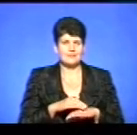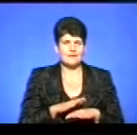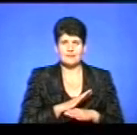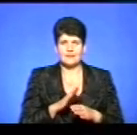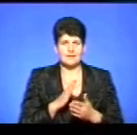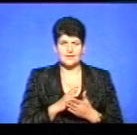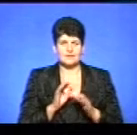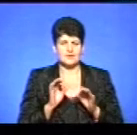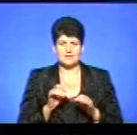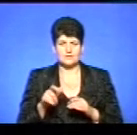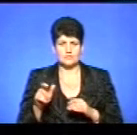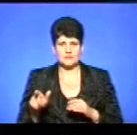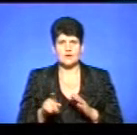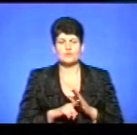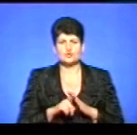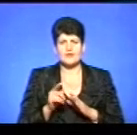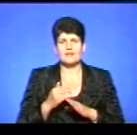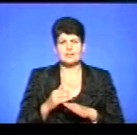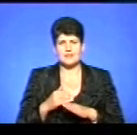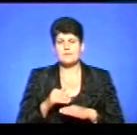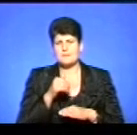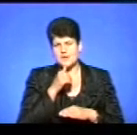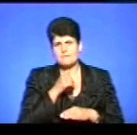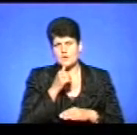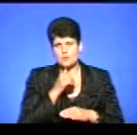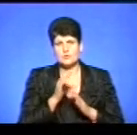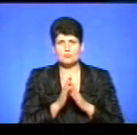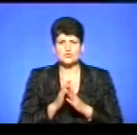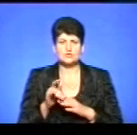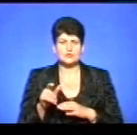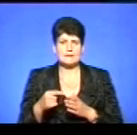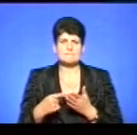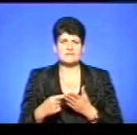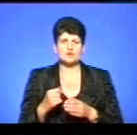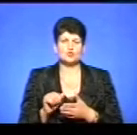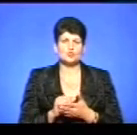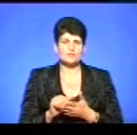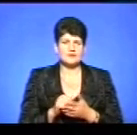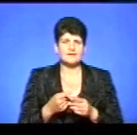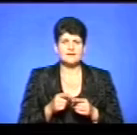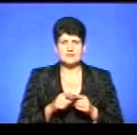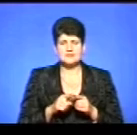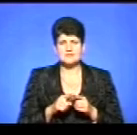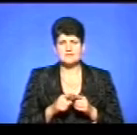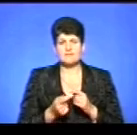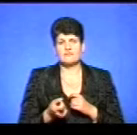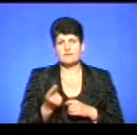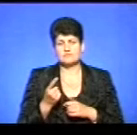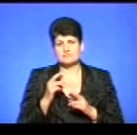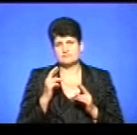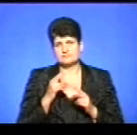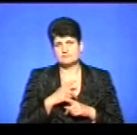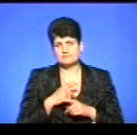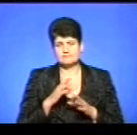є достовірними людьми. На початкових етапах ми пробували просити людей, підтверджуючи документи, але це, насправді, ввелося дуже трудомістською